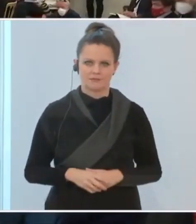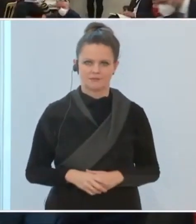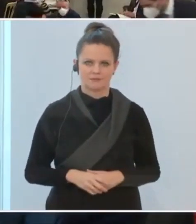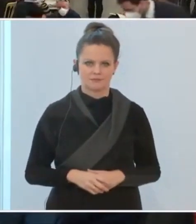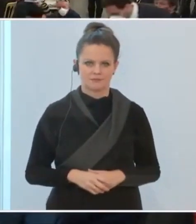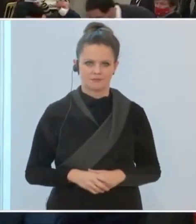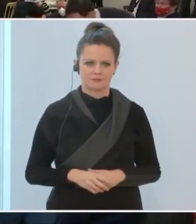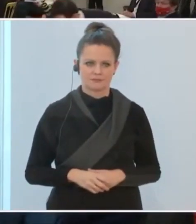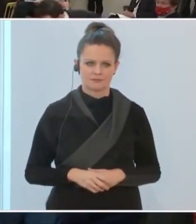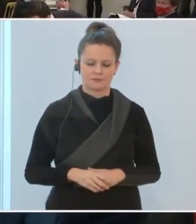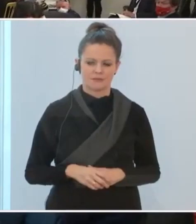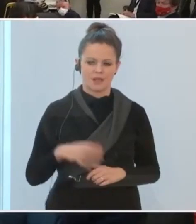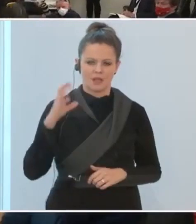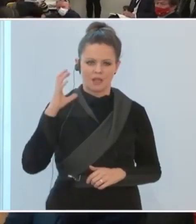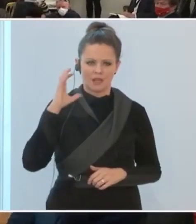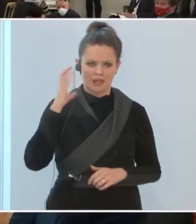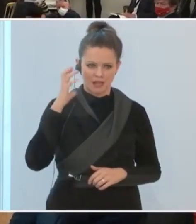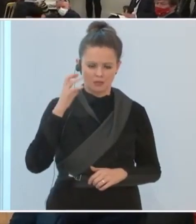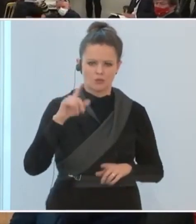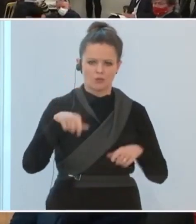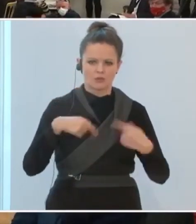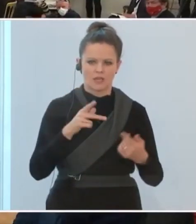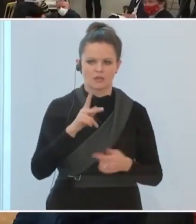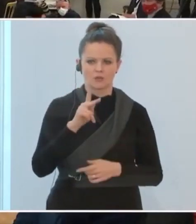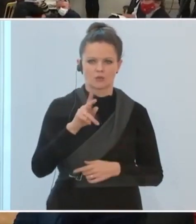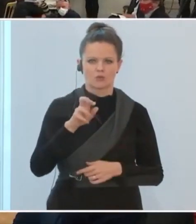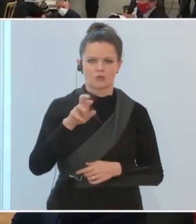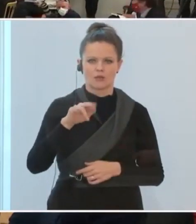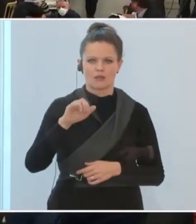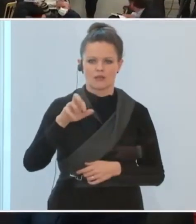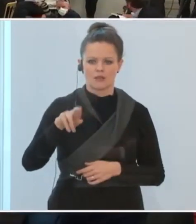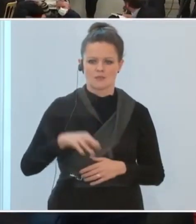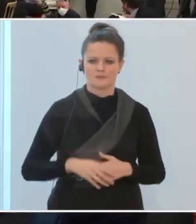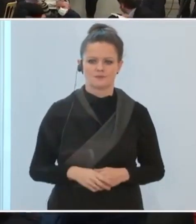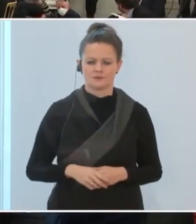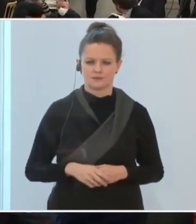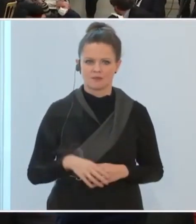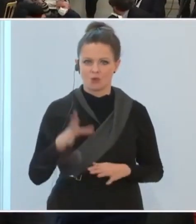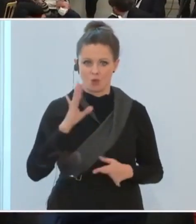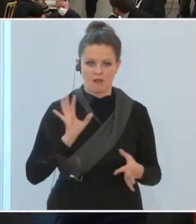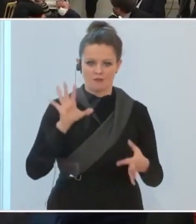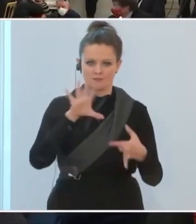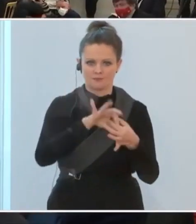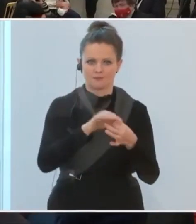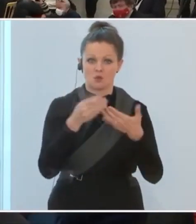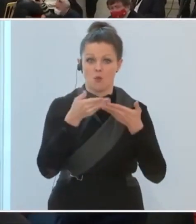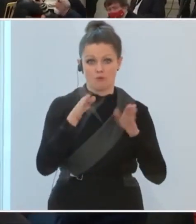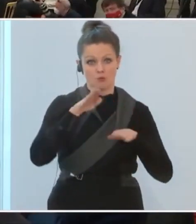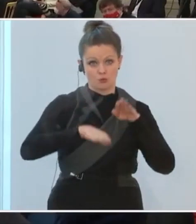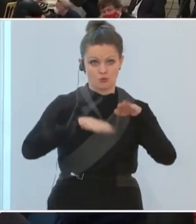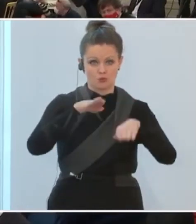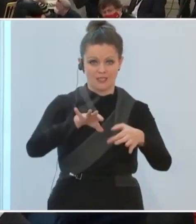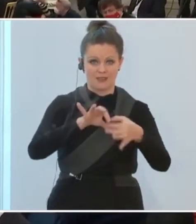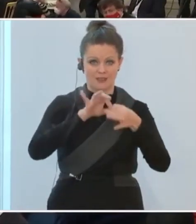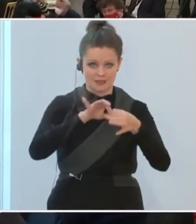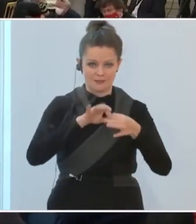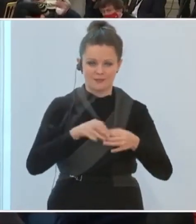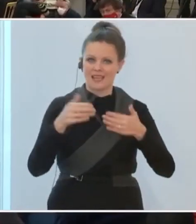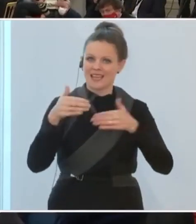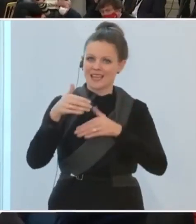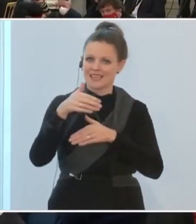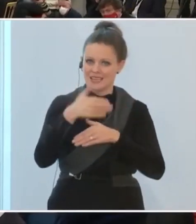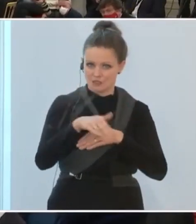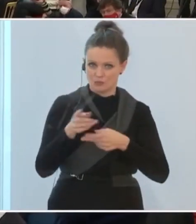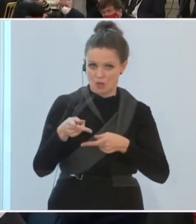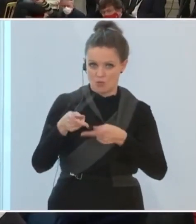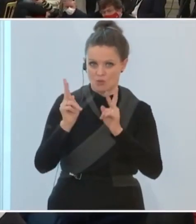Hörfunk und dann die Frau Kittner vom Kurier. Ich möchte gleich anschließen bei den Öffnungsschritten und zwar bei Gastronomie und